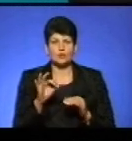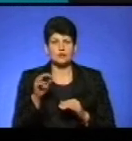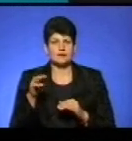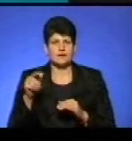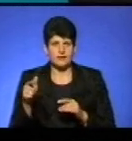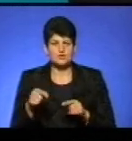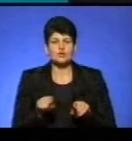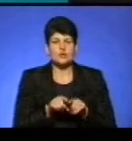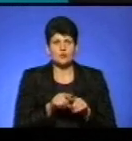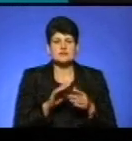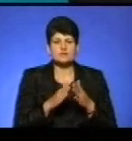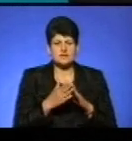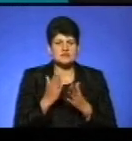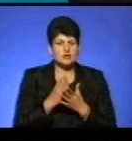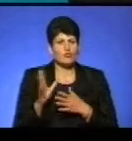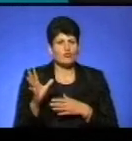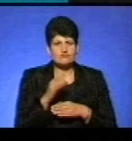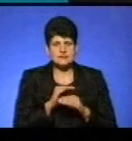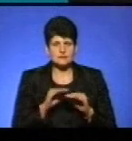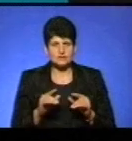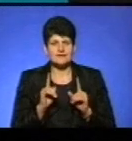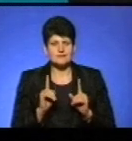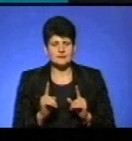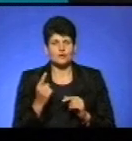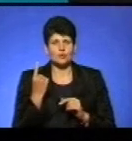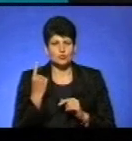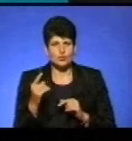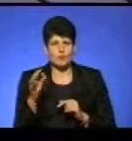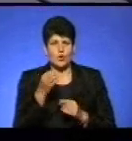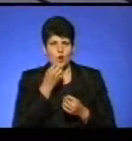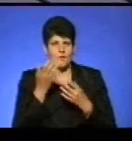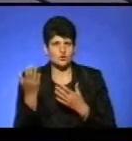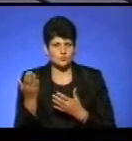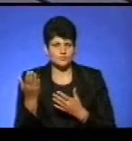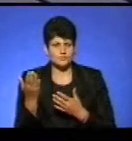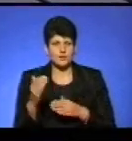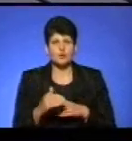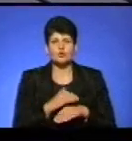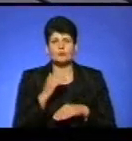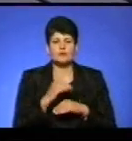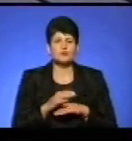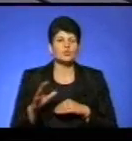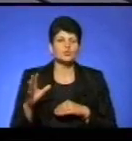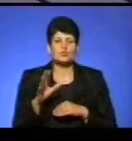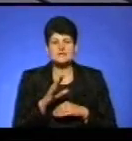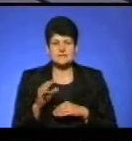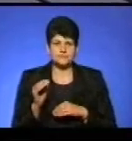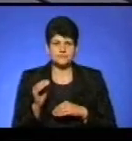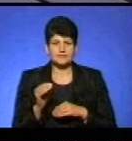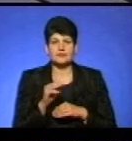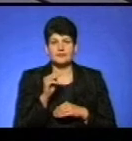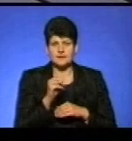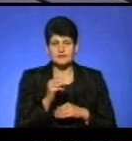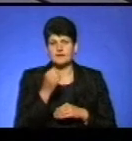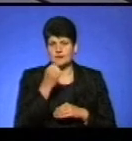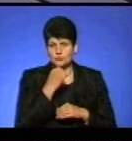ситуація стосується усіх дитсадків? Чи лише одного, про який йдеться Ромашка? Доброго вечора вам всім. Тетяна, дякую за